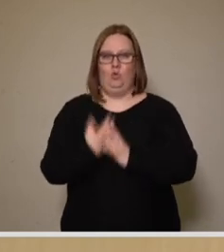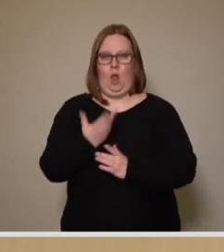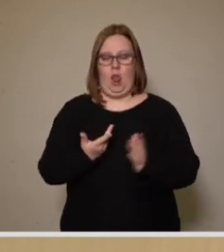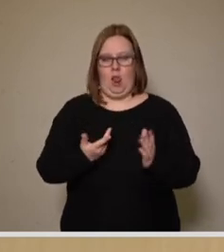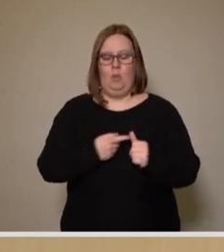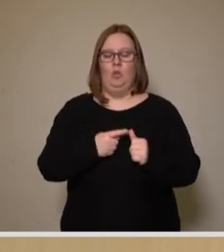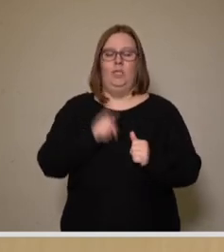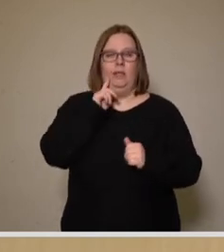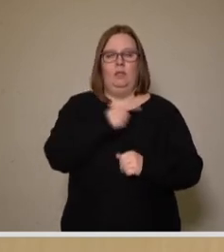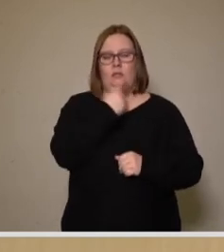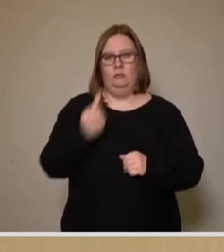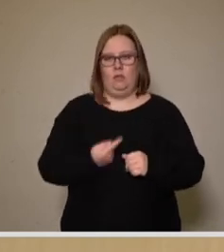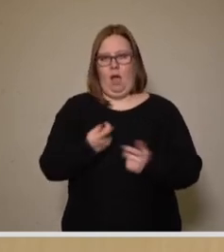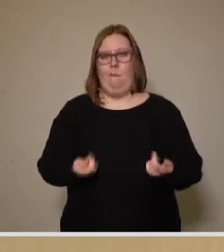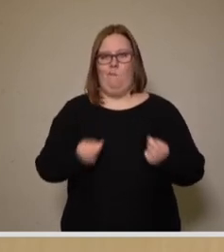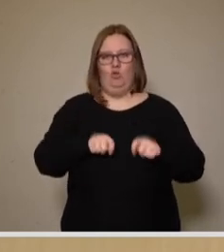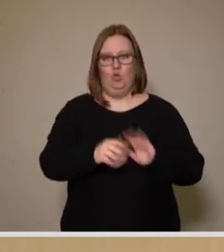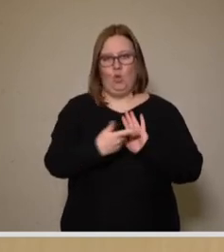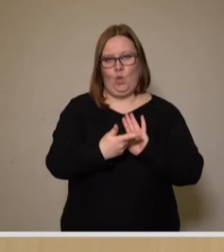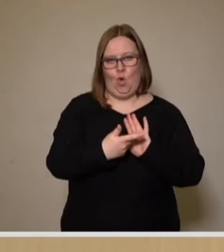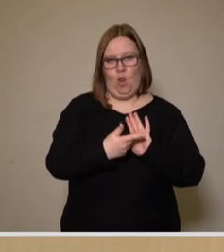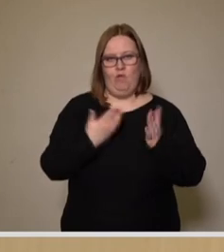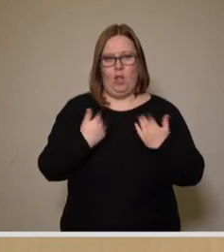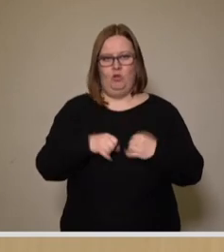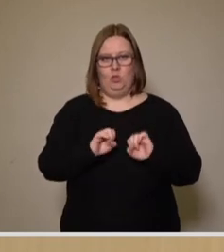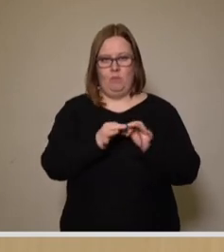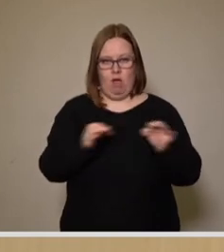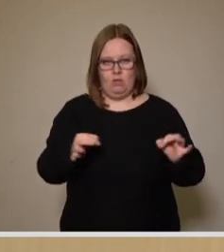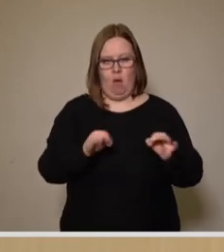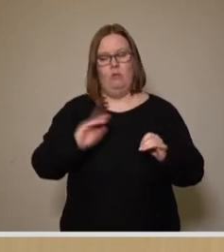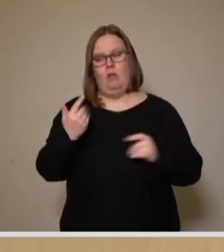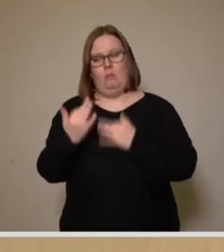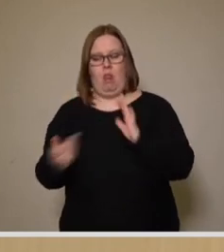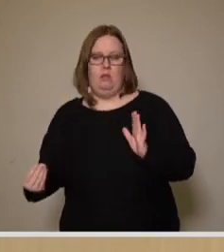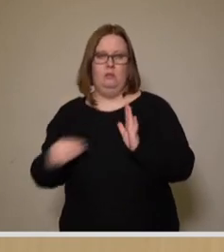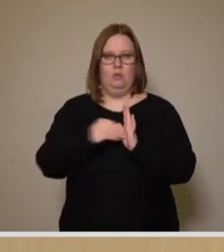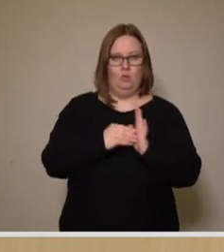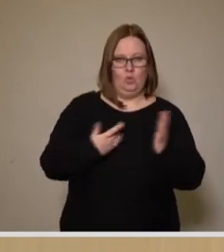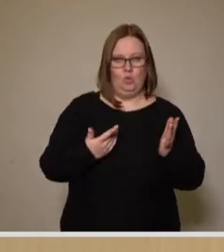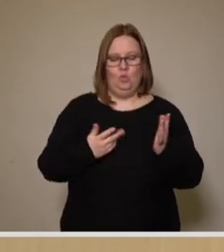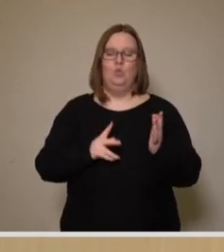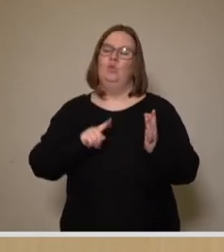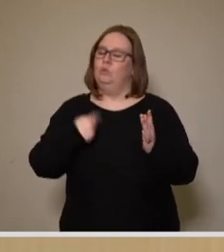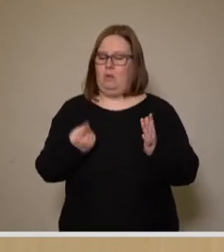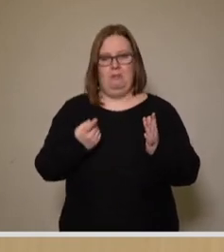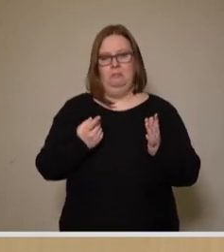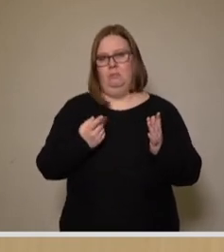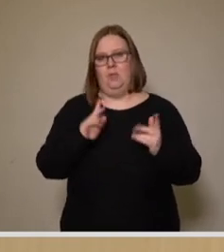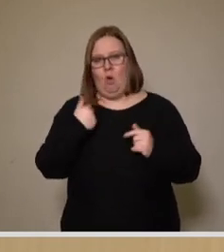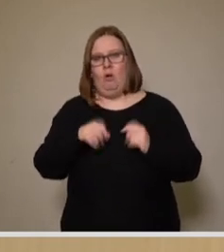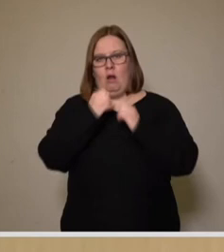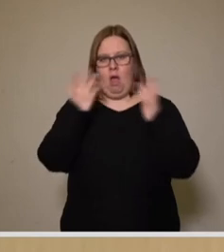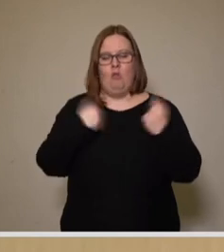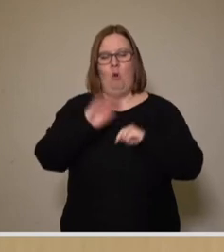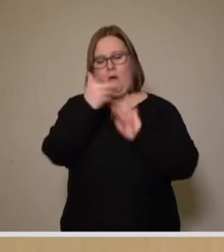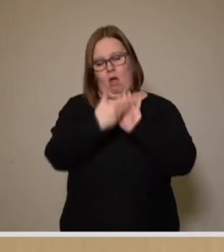jährliche Beschlusskontrolle zu den Klimaschutzmaßnahmen. Dem wird die Bilanz dann beigefügt werden. Und wir werden dann auch ein Monitoring der